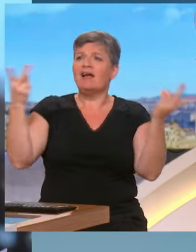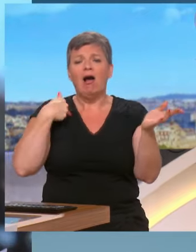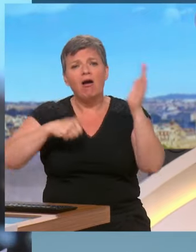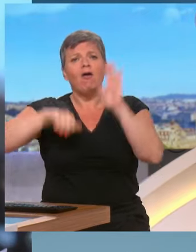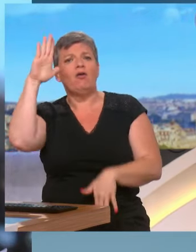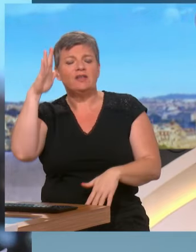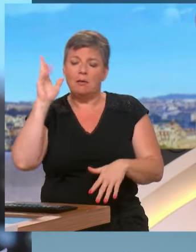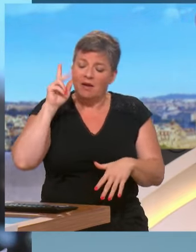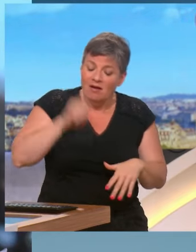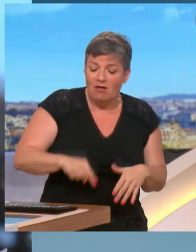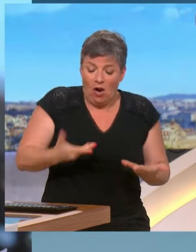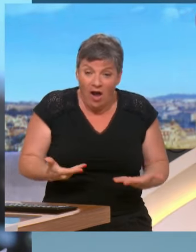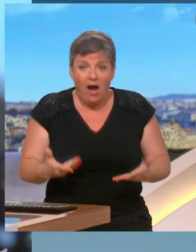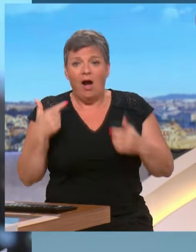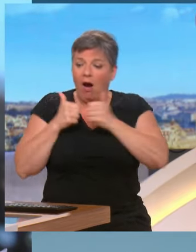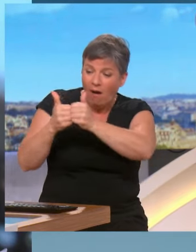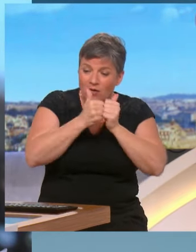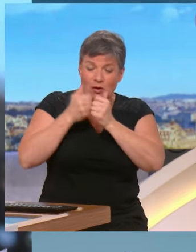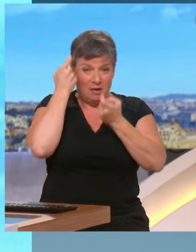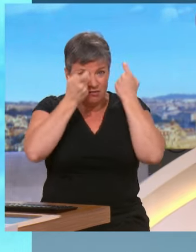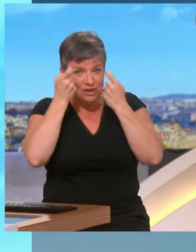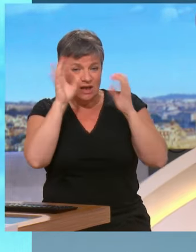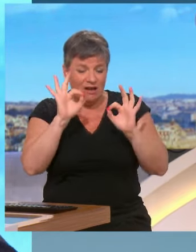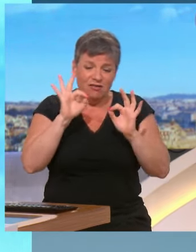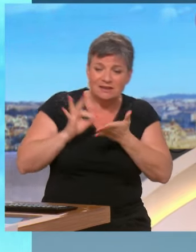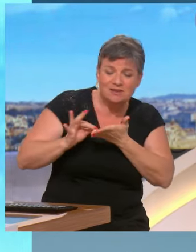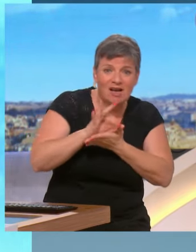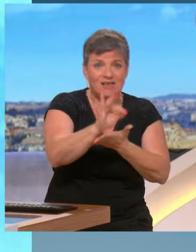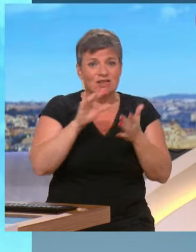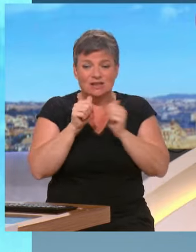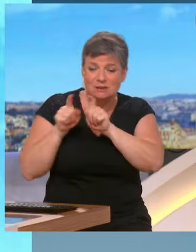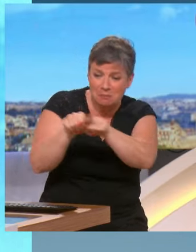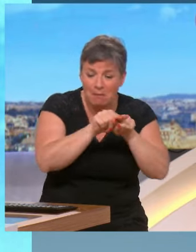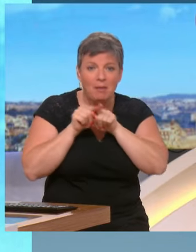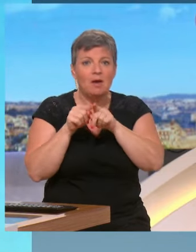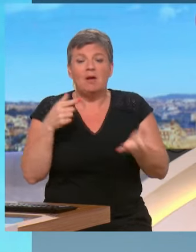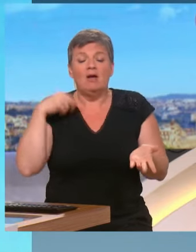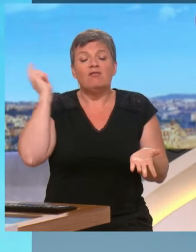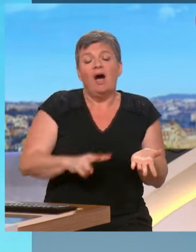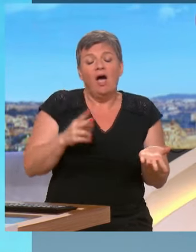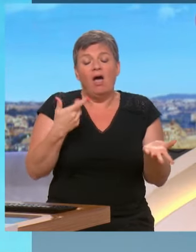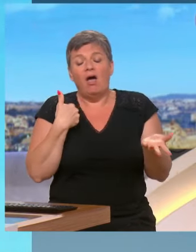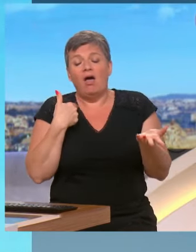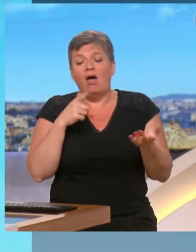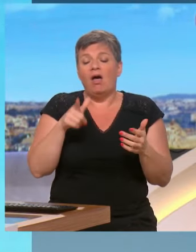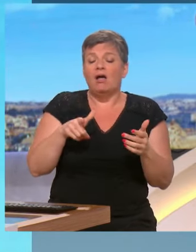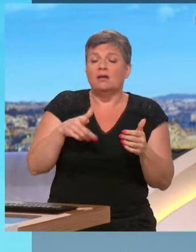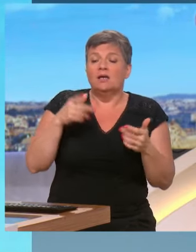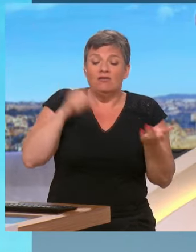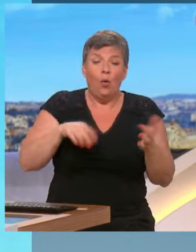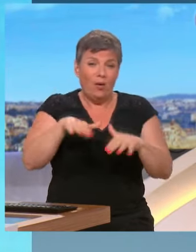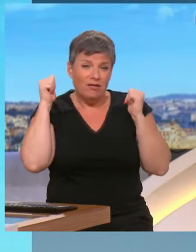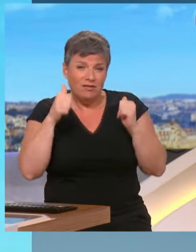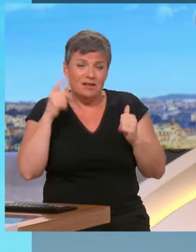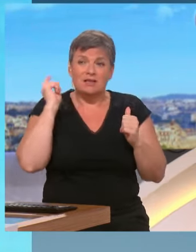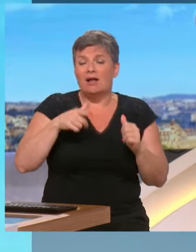question d'une stratégie commune pour l'ensemble des échéances électorales. Mais je vous l'ai dit, je ne l'aurais pas fait. Je pense qu'il ne pas le faire. Je pense qu'on a d